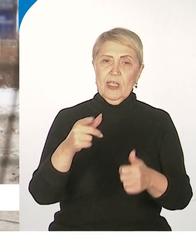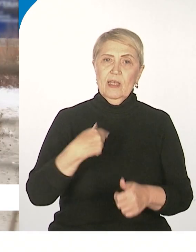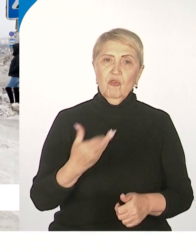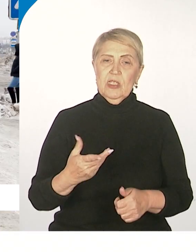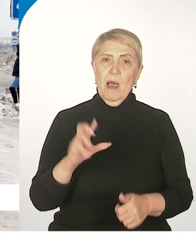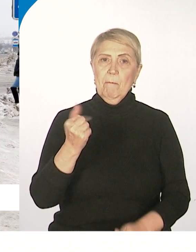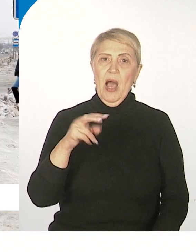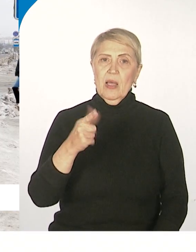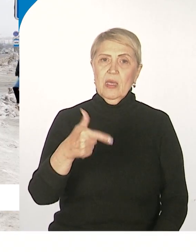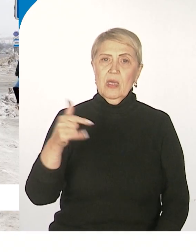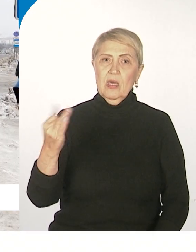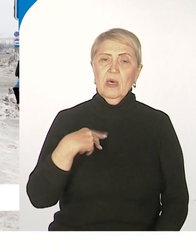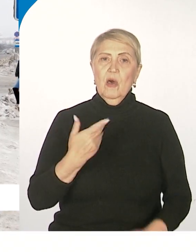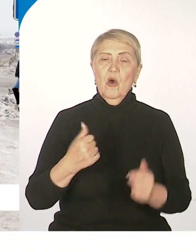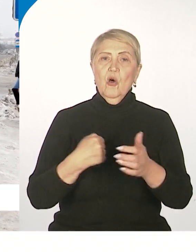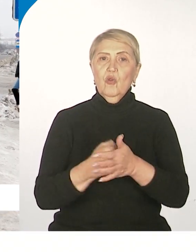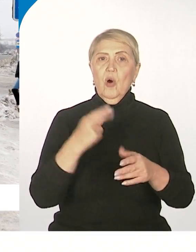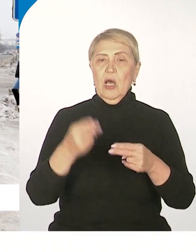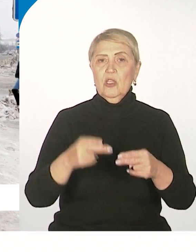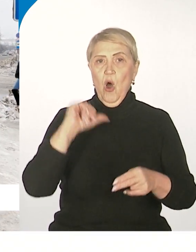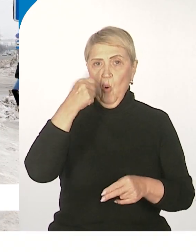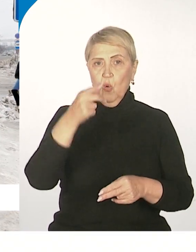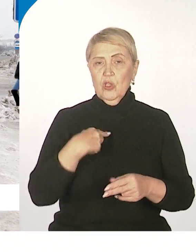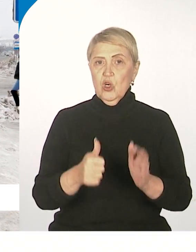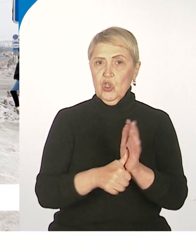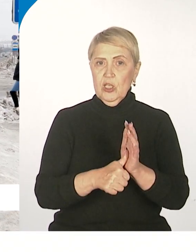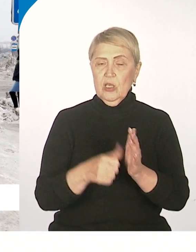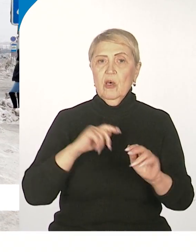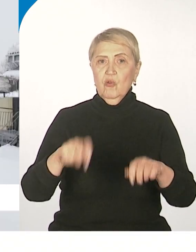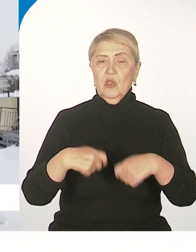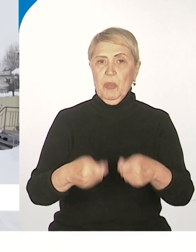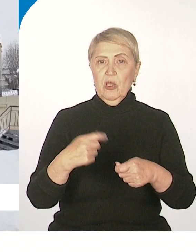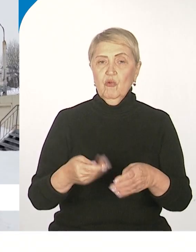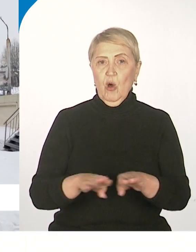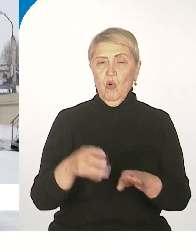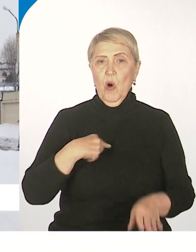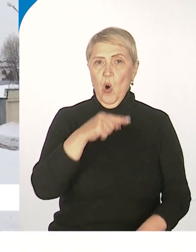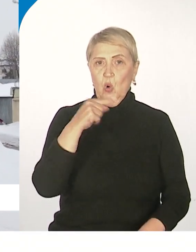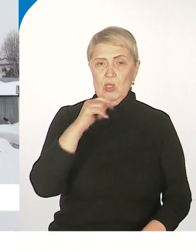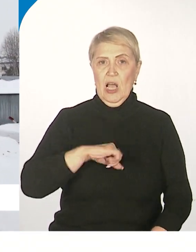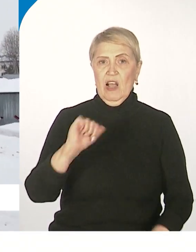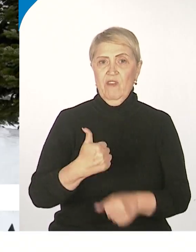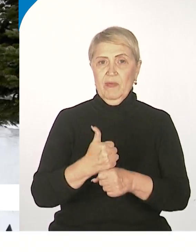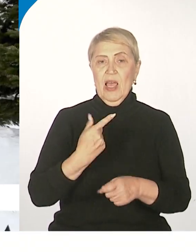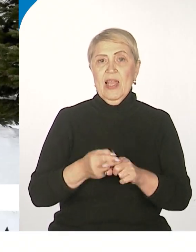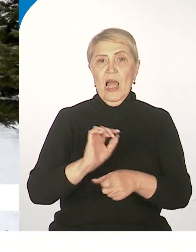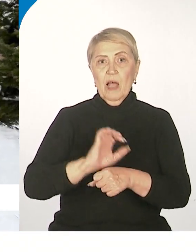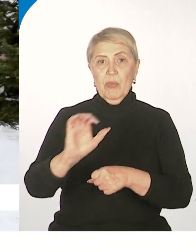и рафии. До конца года еще шесть таких вездеходов передадут управлению Росгвардии для отправки в зону СВО.